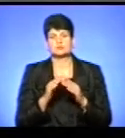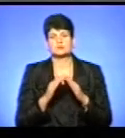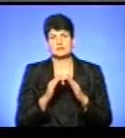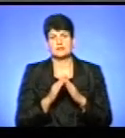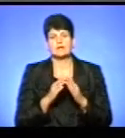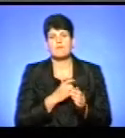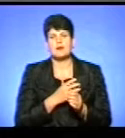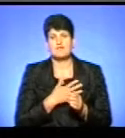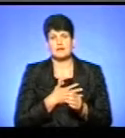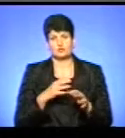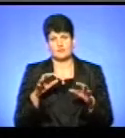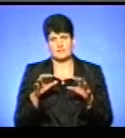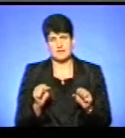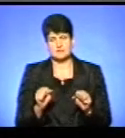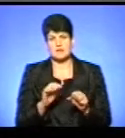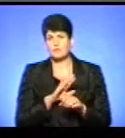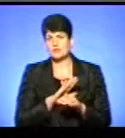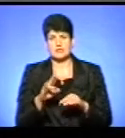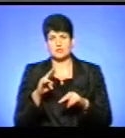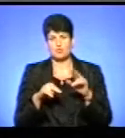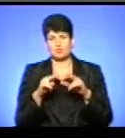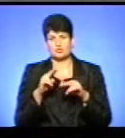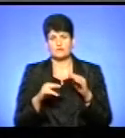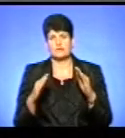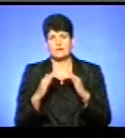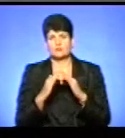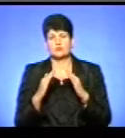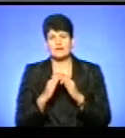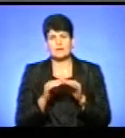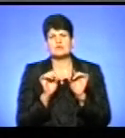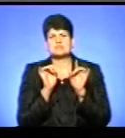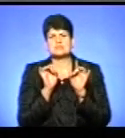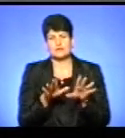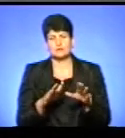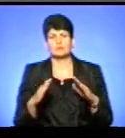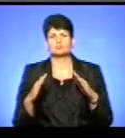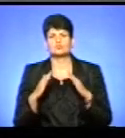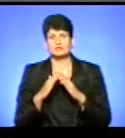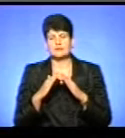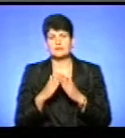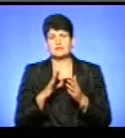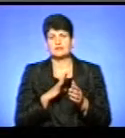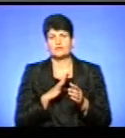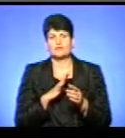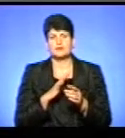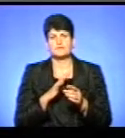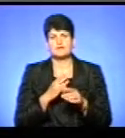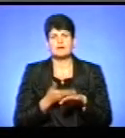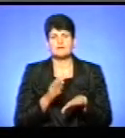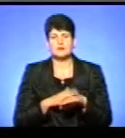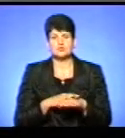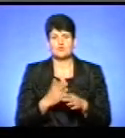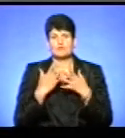власності або з недобудованими будівлями, або деякими закинутими будівлями, де інколи неможливо встановити, хто